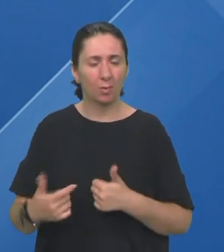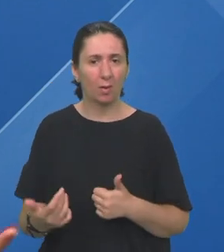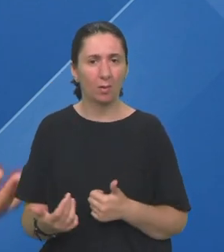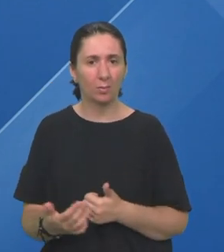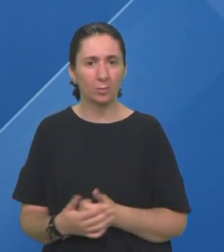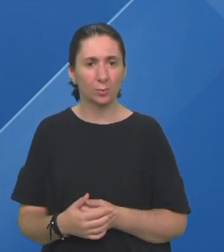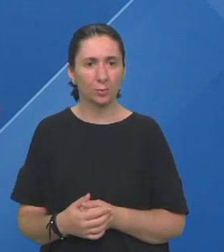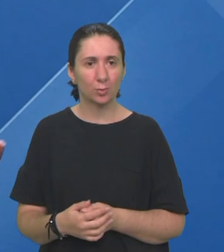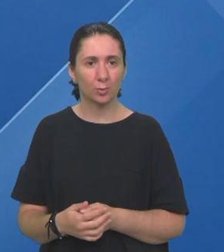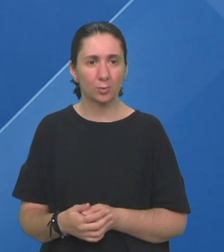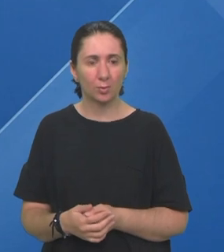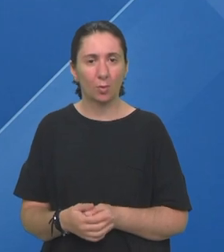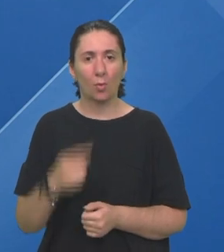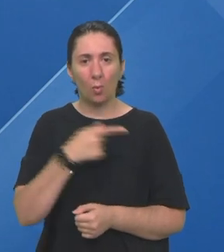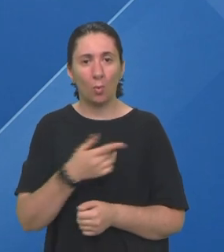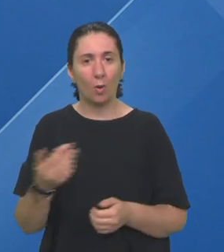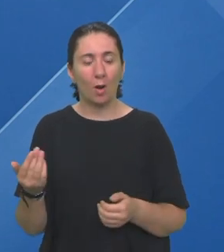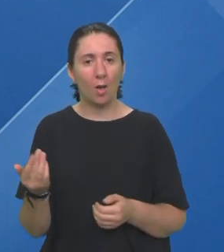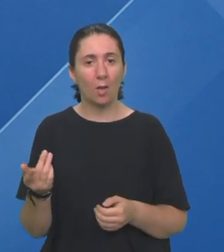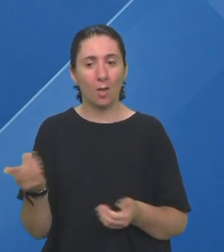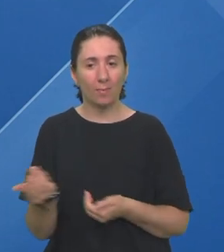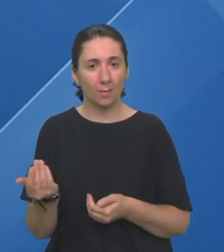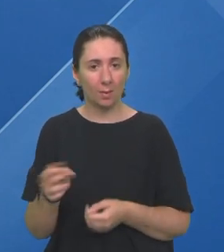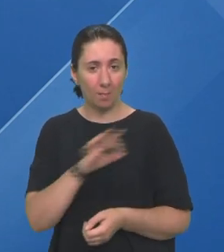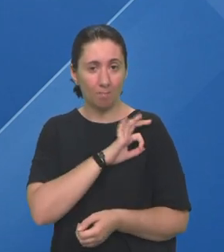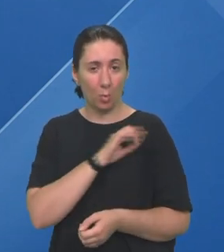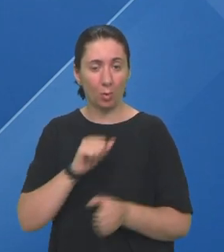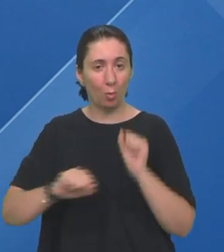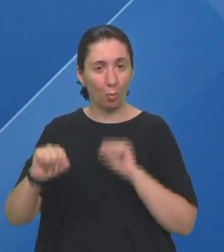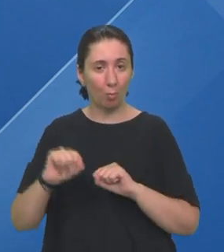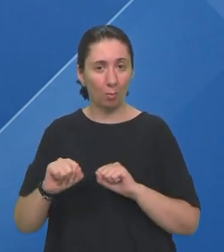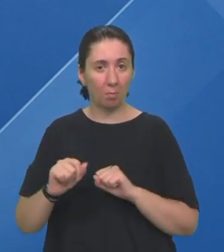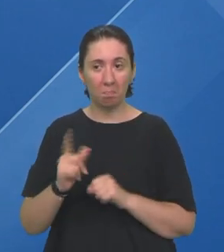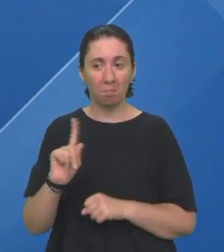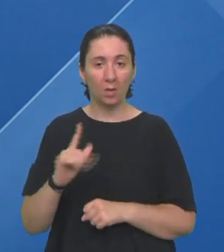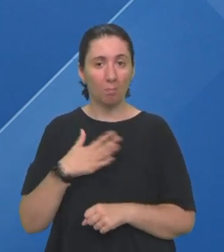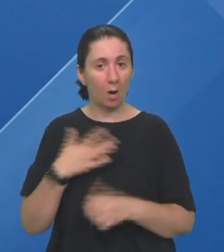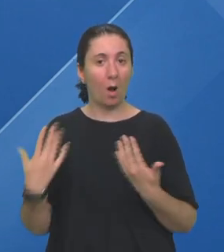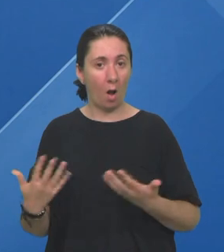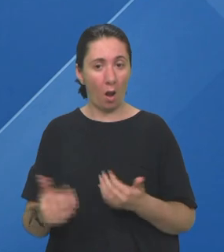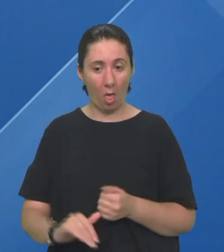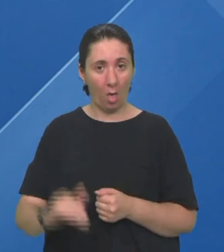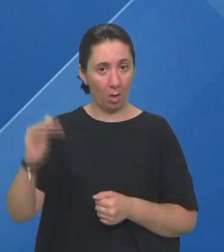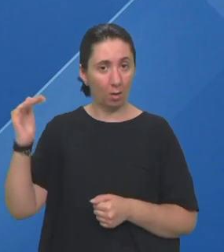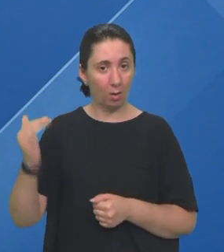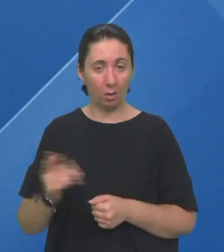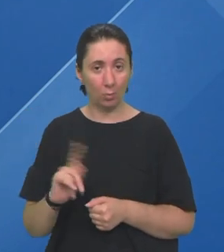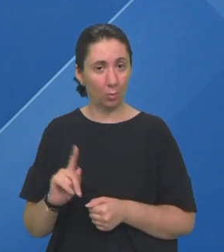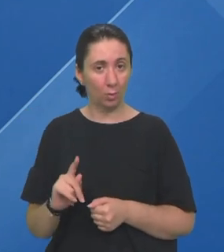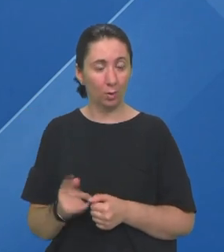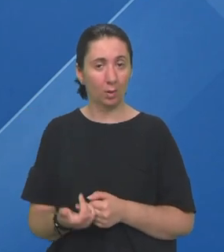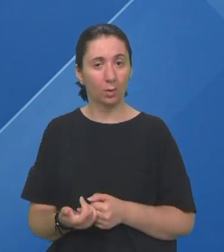A ona je djete poginulog branitelja I stvarno nije imala lako djetinstvo i odrastanje